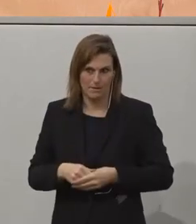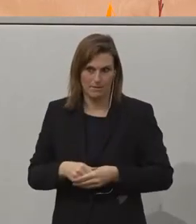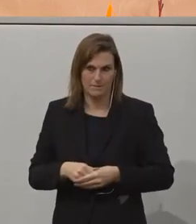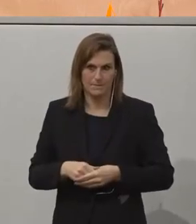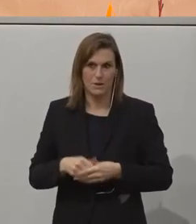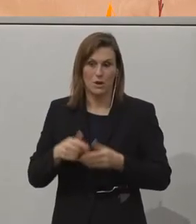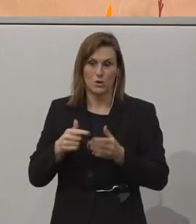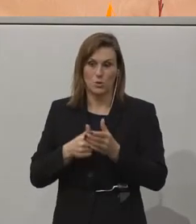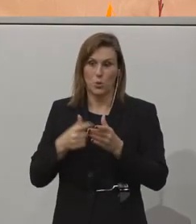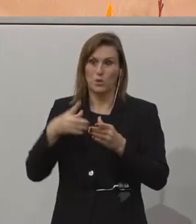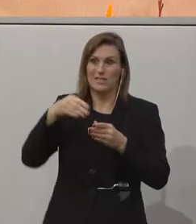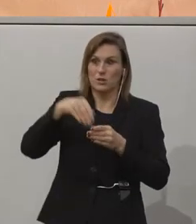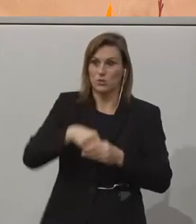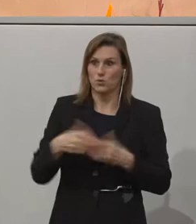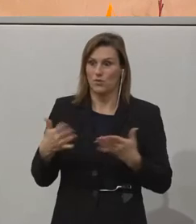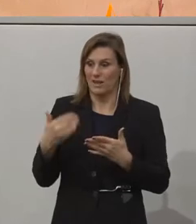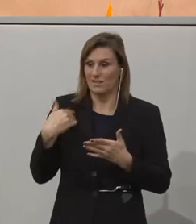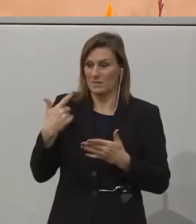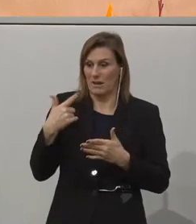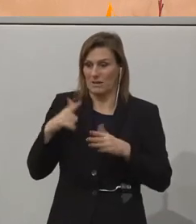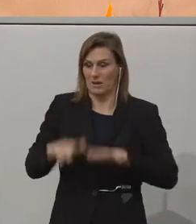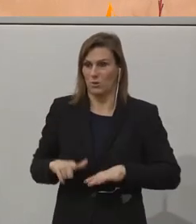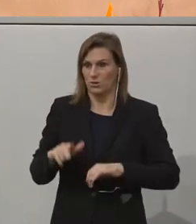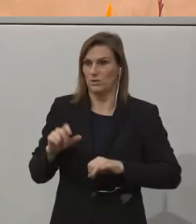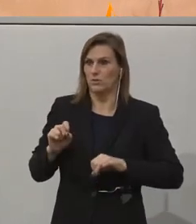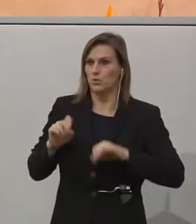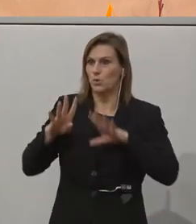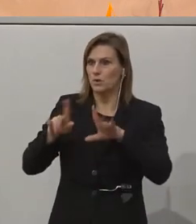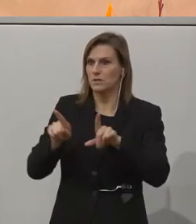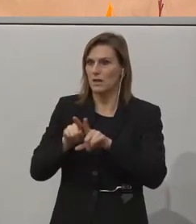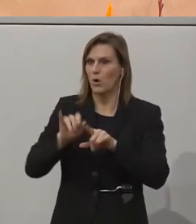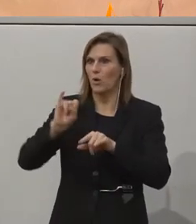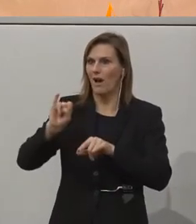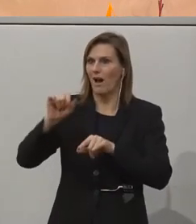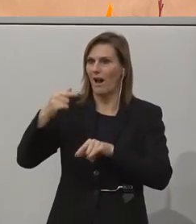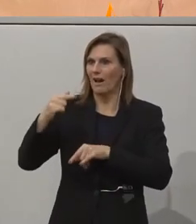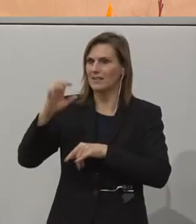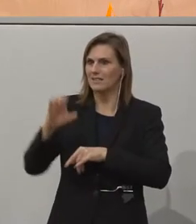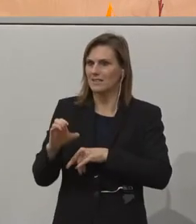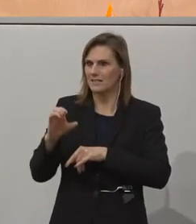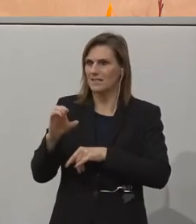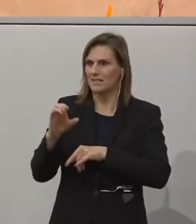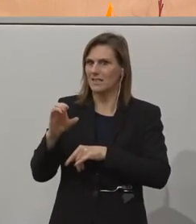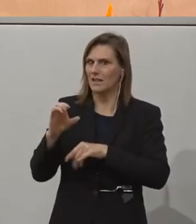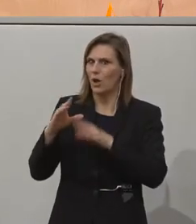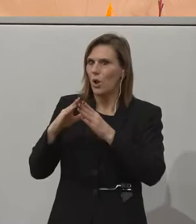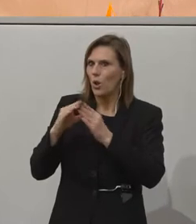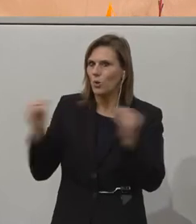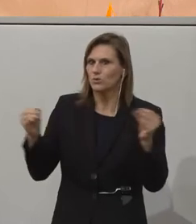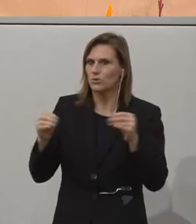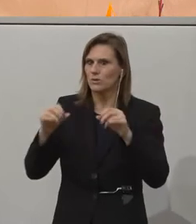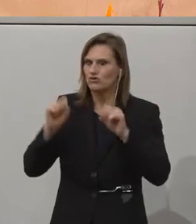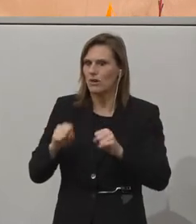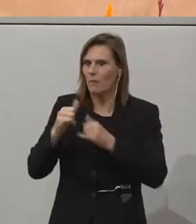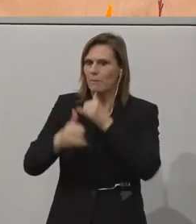2019 ITC-Lösungen, das heißt technische Innovationen, die wir jedes Jahr